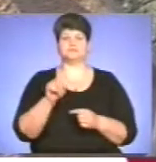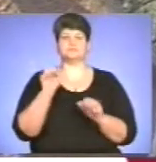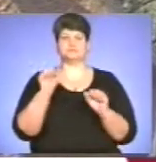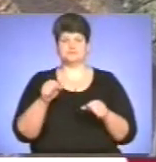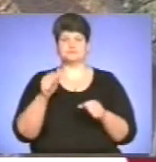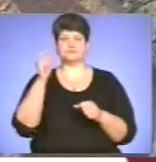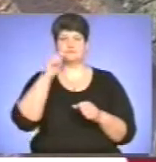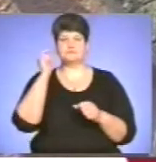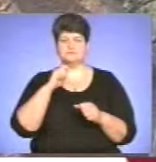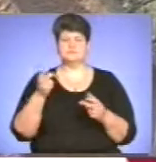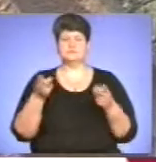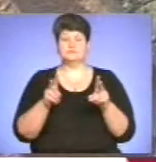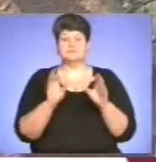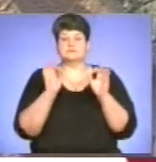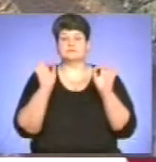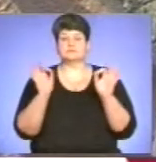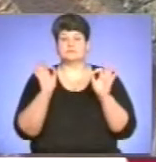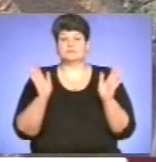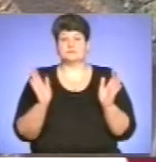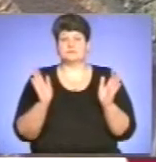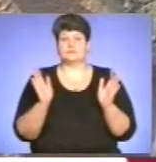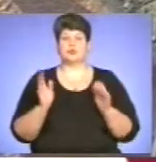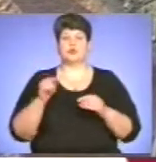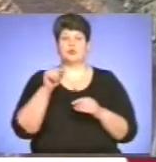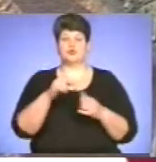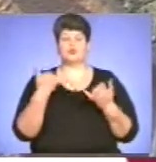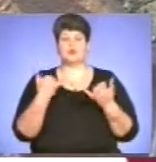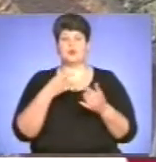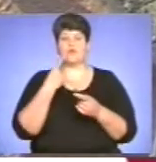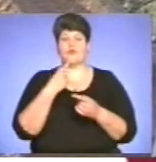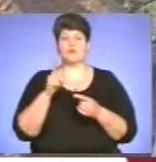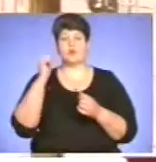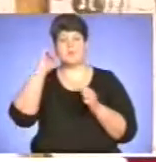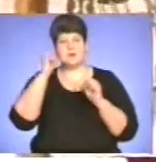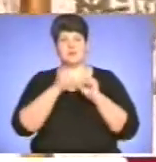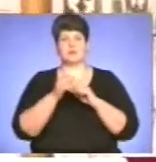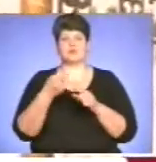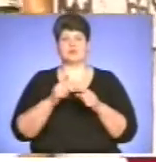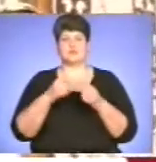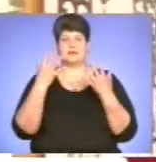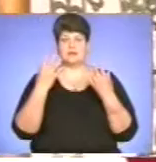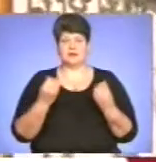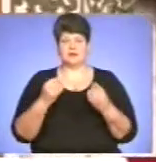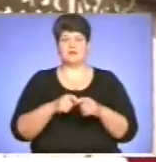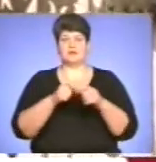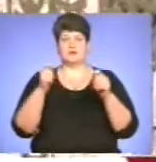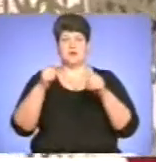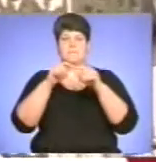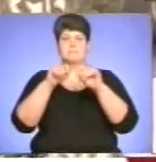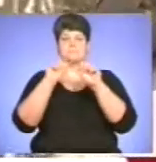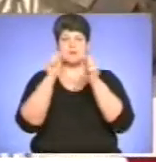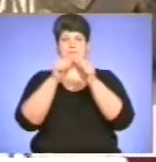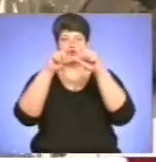України залишитися майже нічого. І тому сьогодні ми пам'ятаємо цей день. Відкриттям пам'ятної дошки вшанували